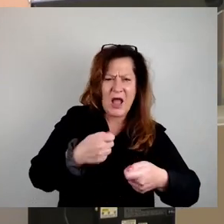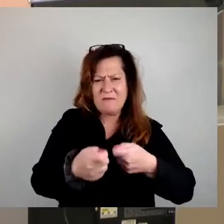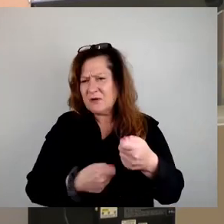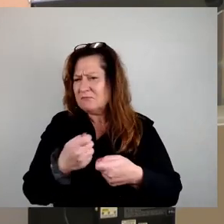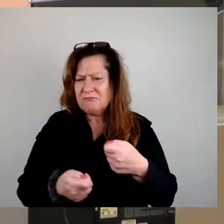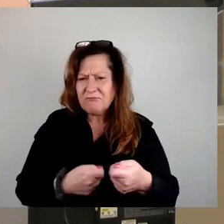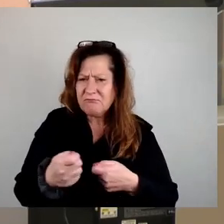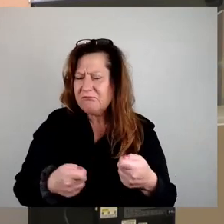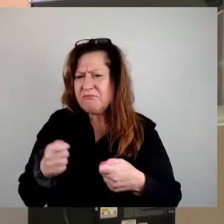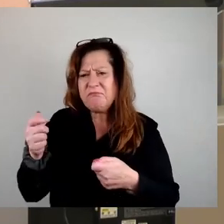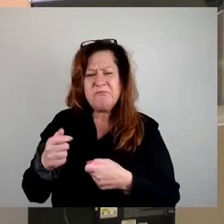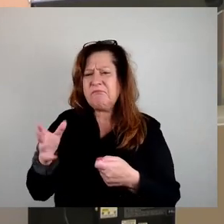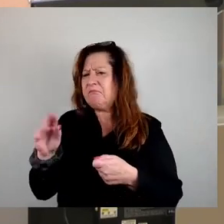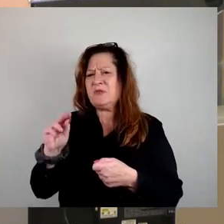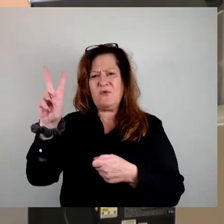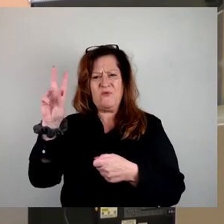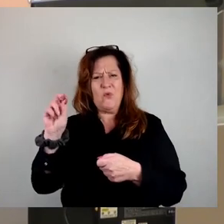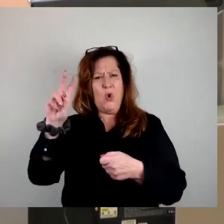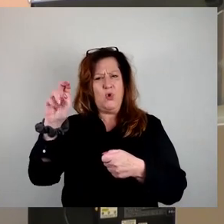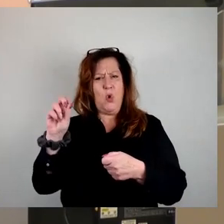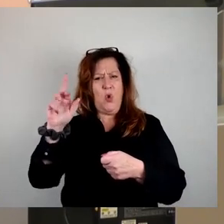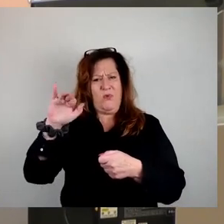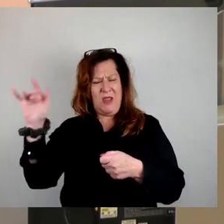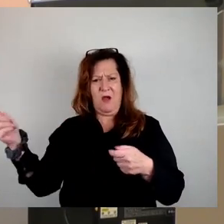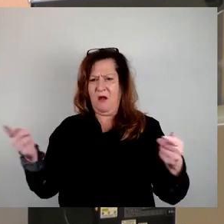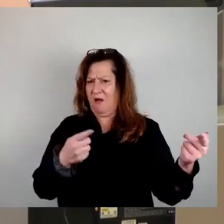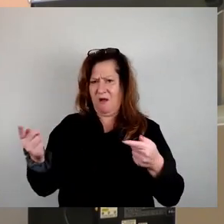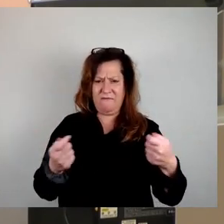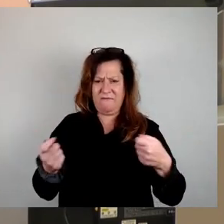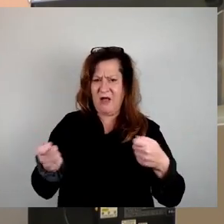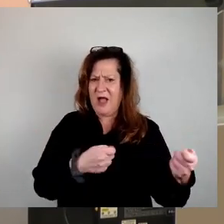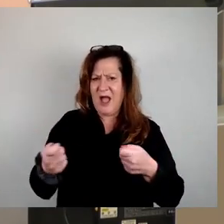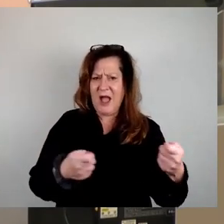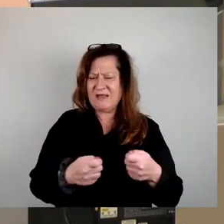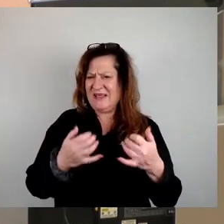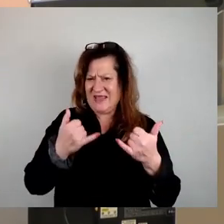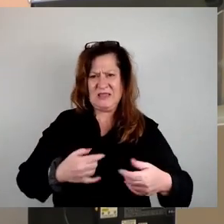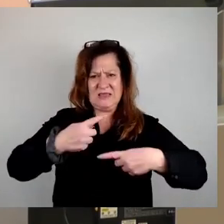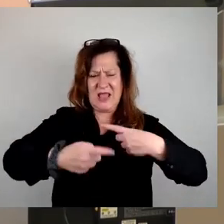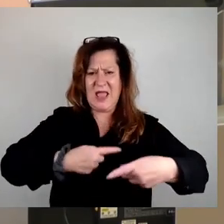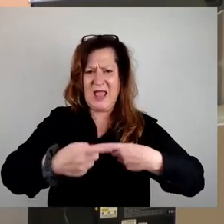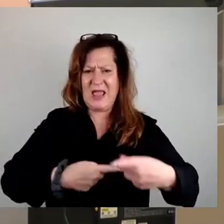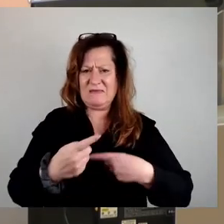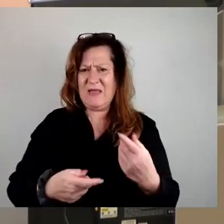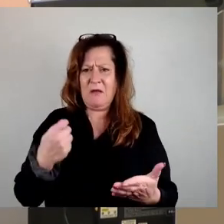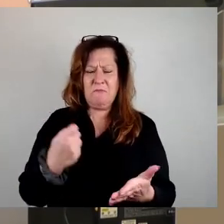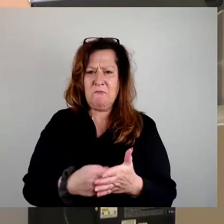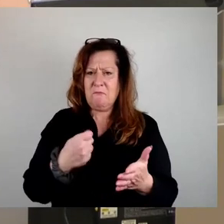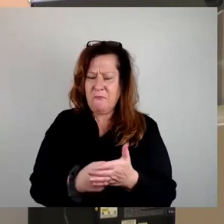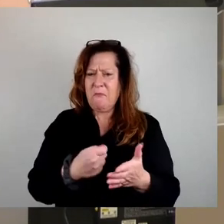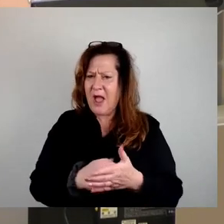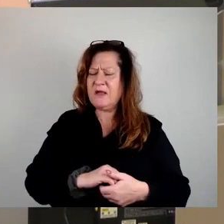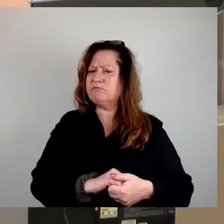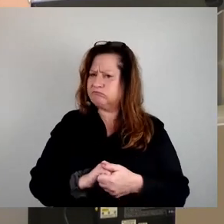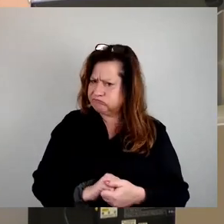Durch das Hinzufügen einiger Grundstücke zum Gesamtpaket, welches die Stadt jetzt entwickeln möchte, konnte man sich über den Preis dann doch noch einigen. Der